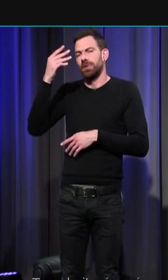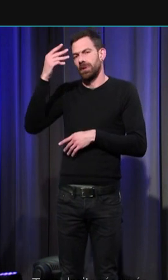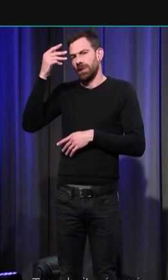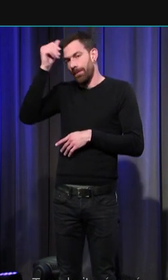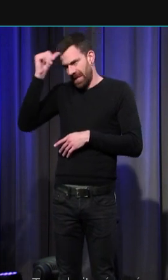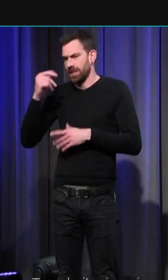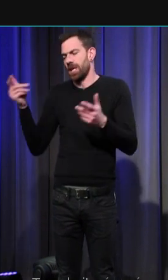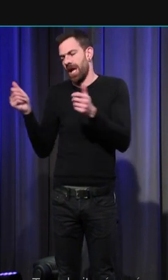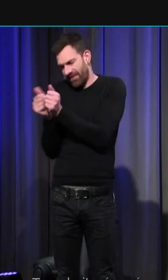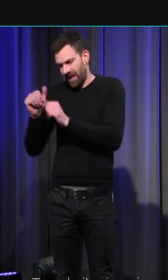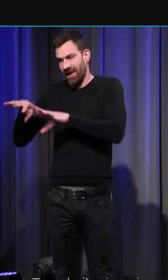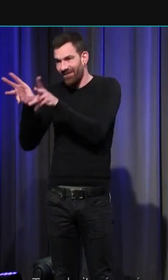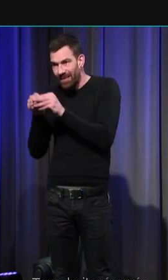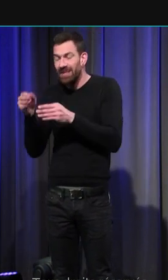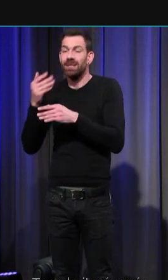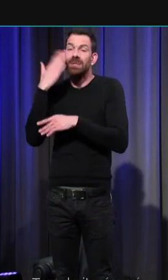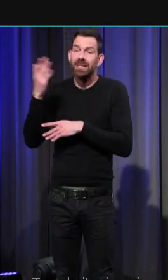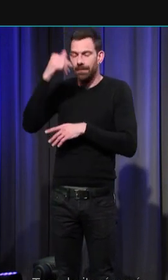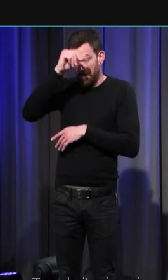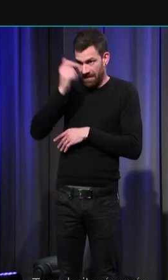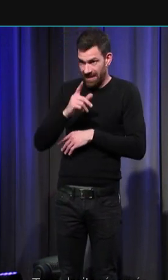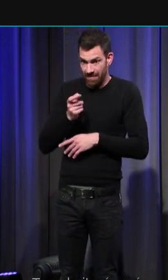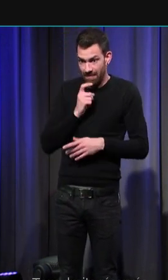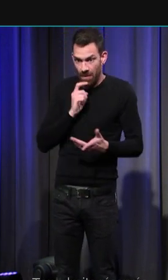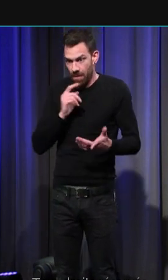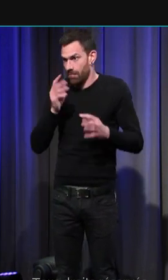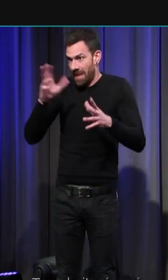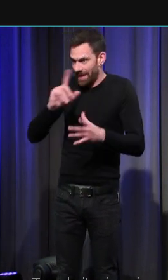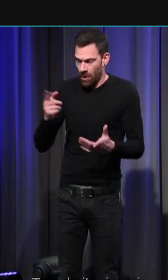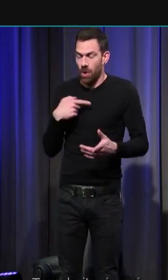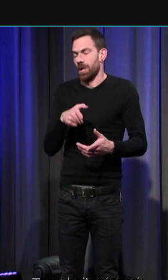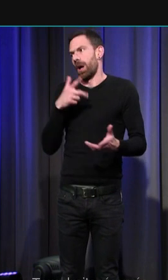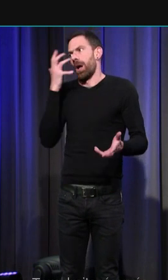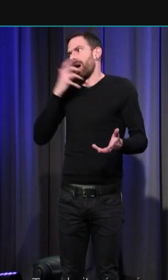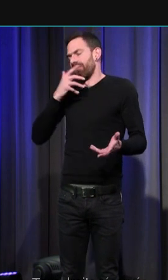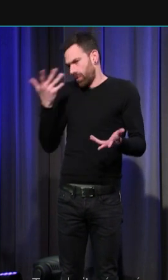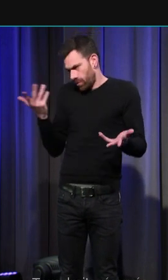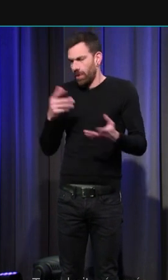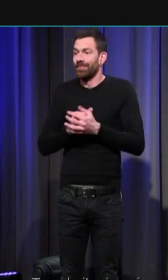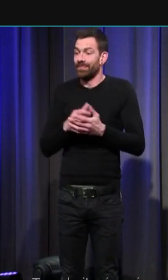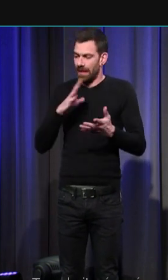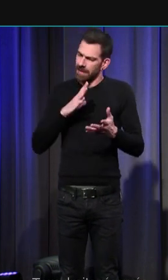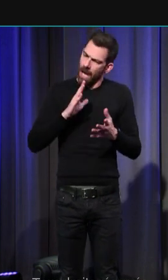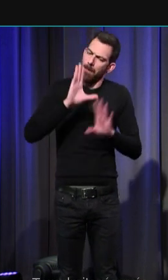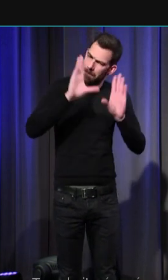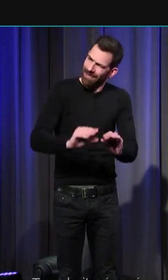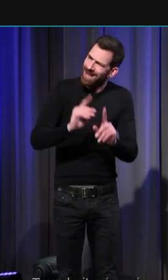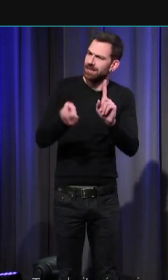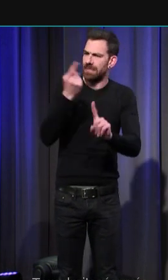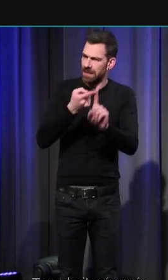quand ils ne sont pas baptisés vous allez voir que c'est un drame de mourir sans être baptisé il y a des carrés des endroits réservés